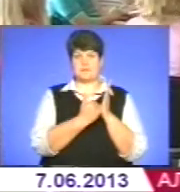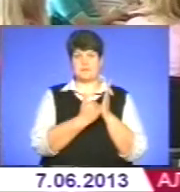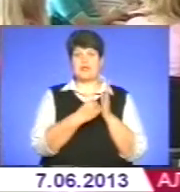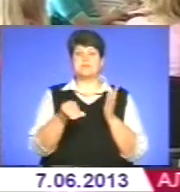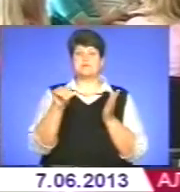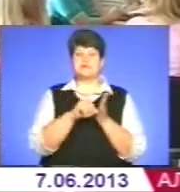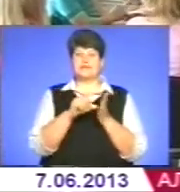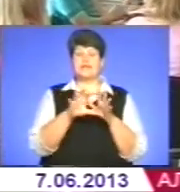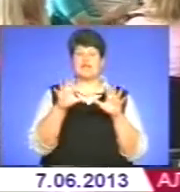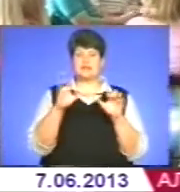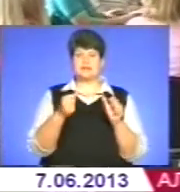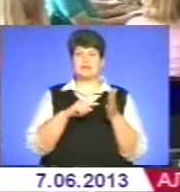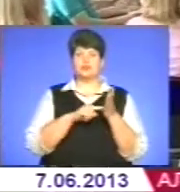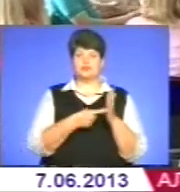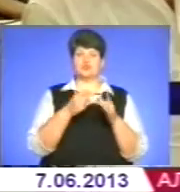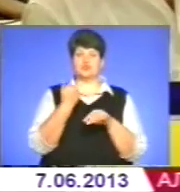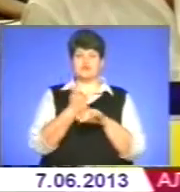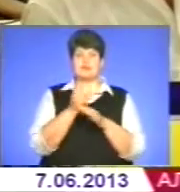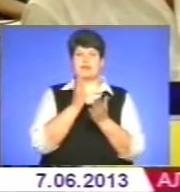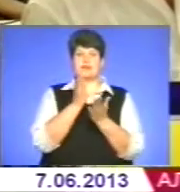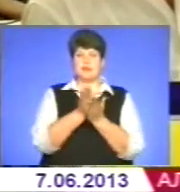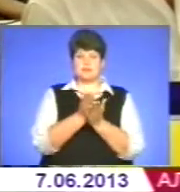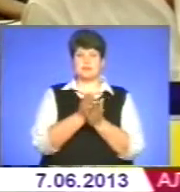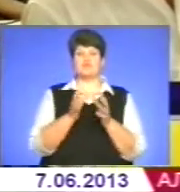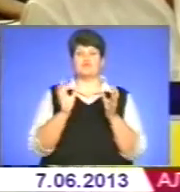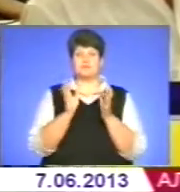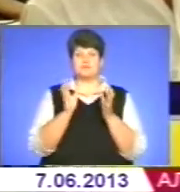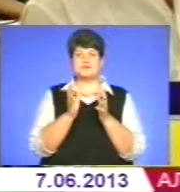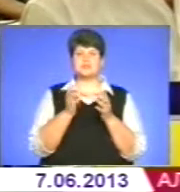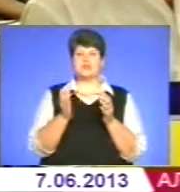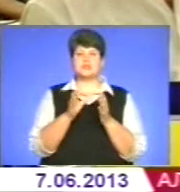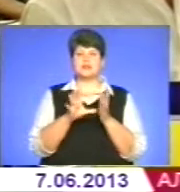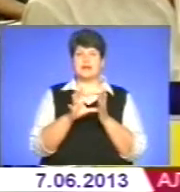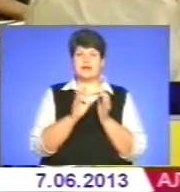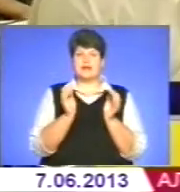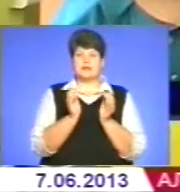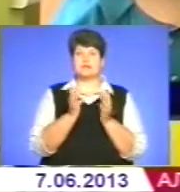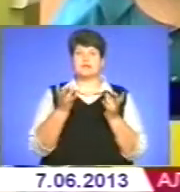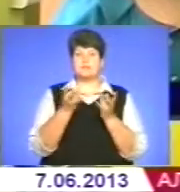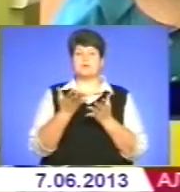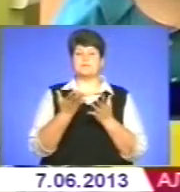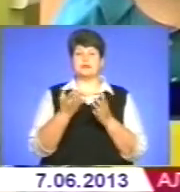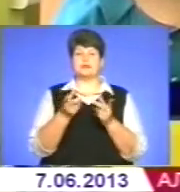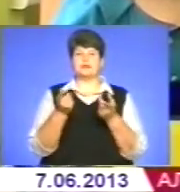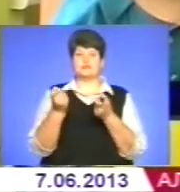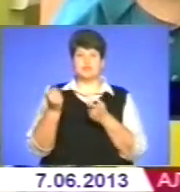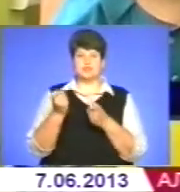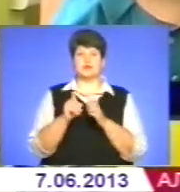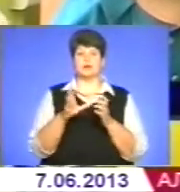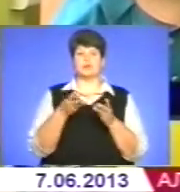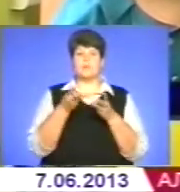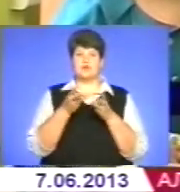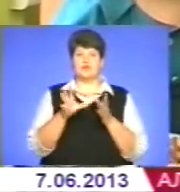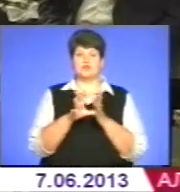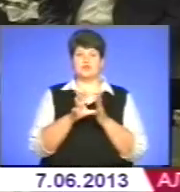влади наголосили, що основними напрямками у сфері збереження енергоефективності має бути залучення до паливо-енергетичного комплексу